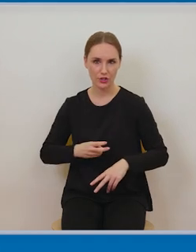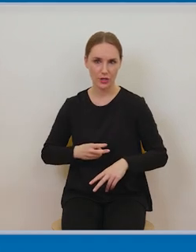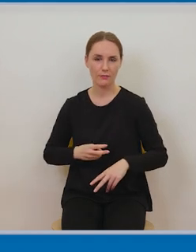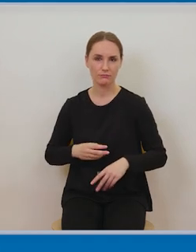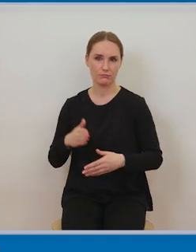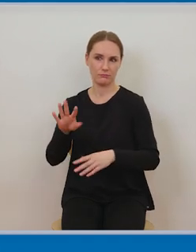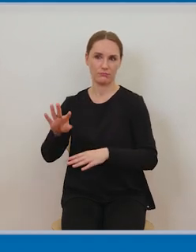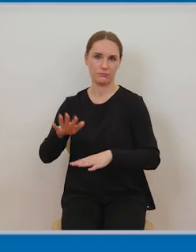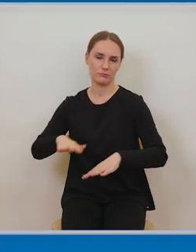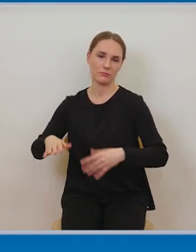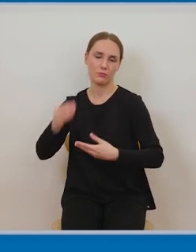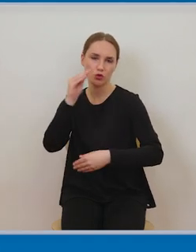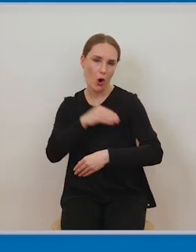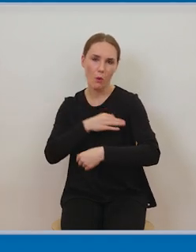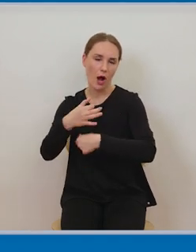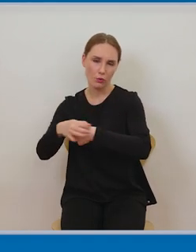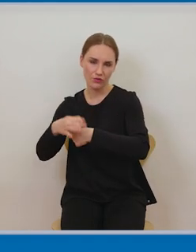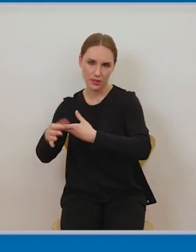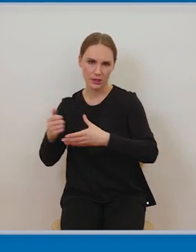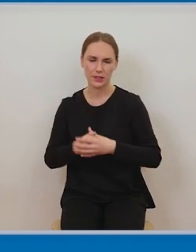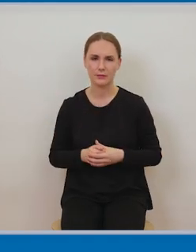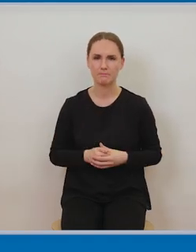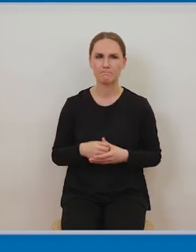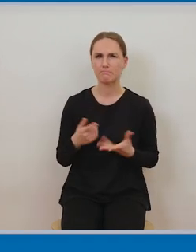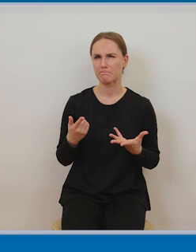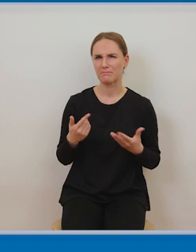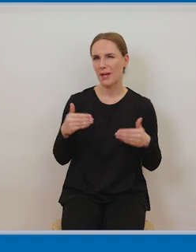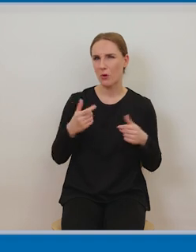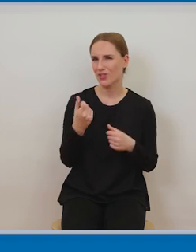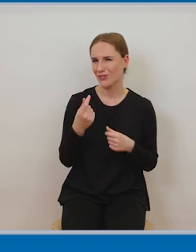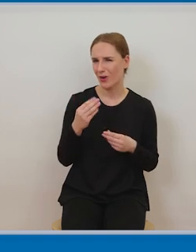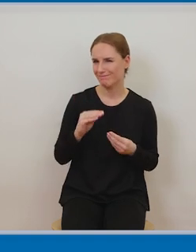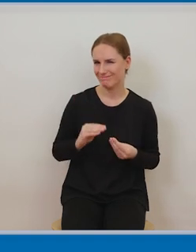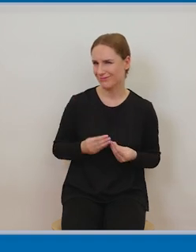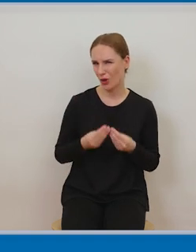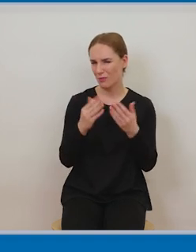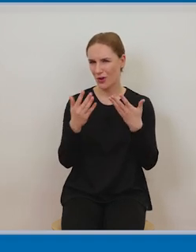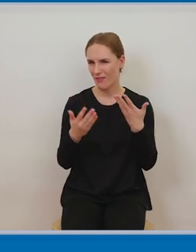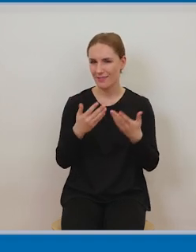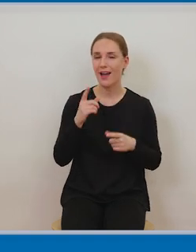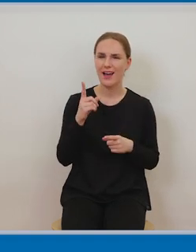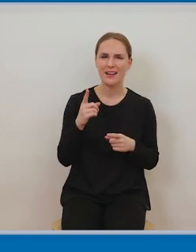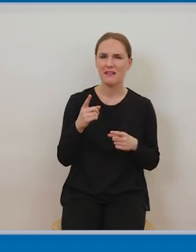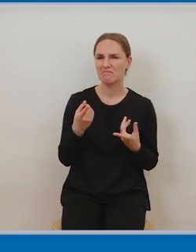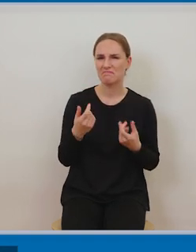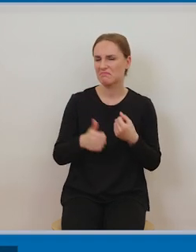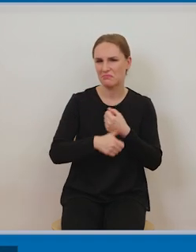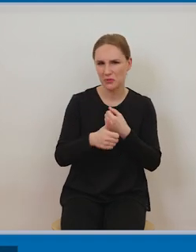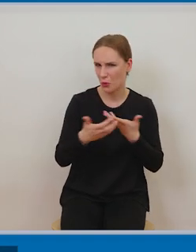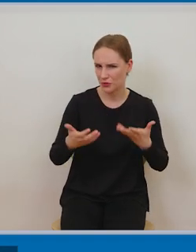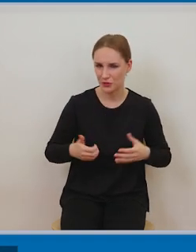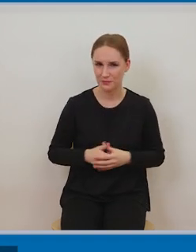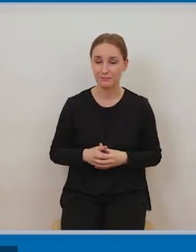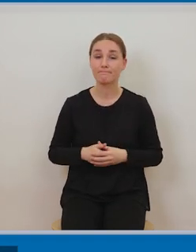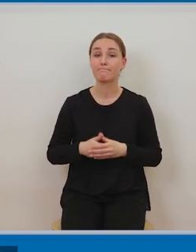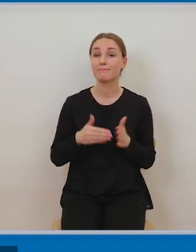zajęciami spotkaniami w grupach które są udostępniane na przykład na platformie MS Teams tylko miały